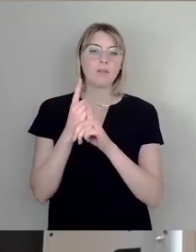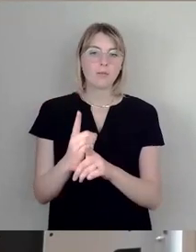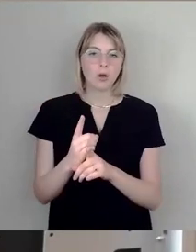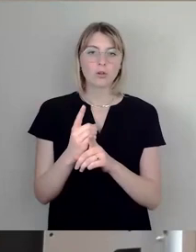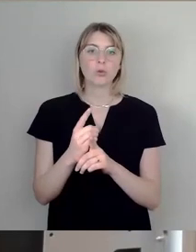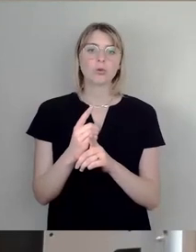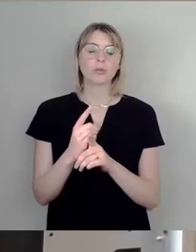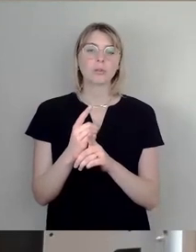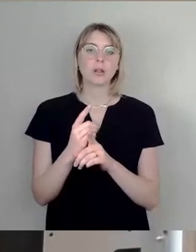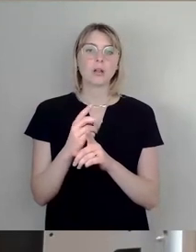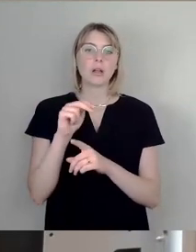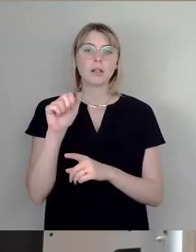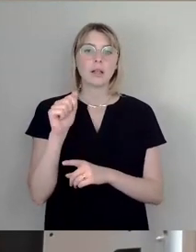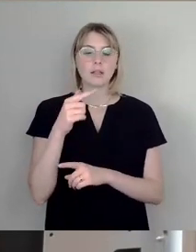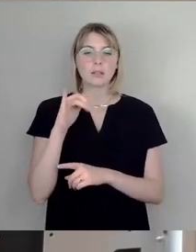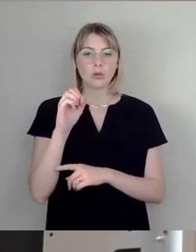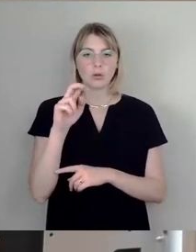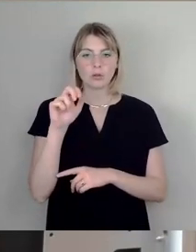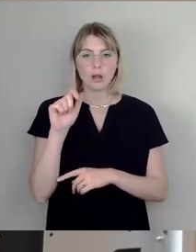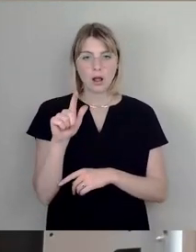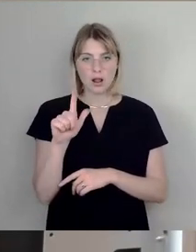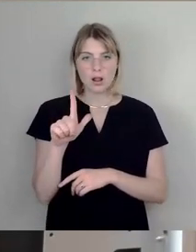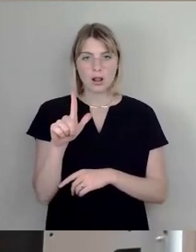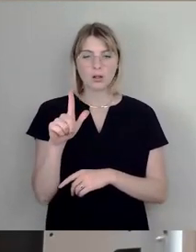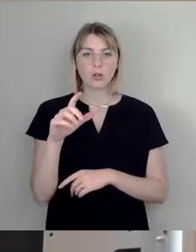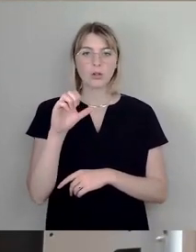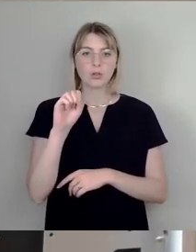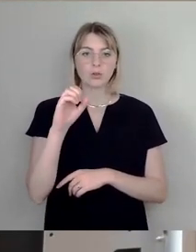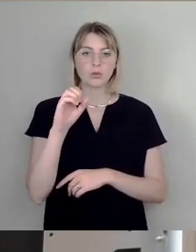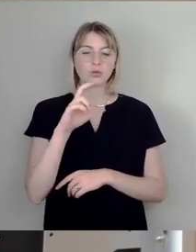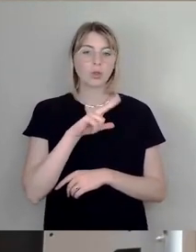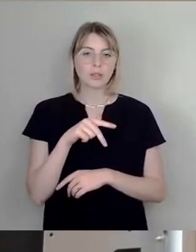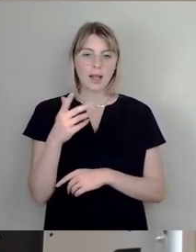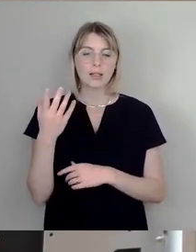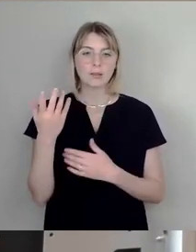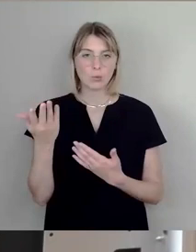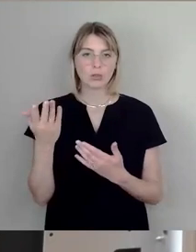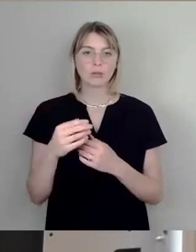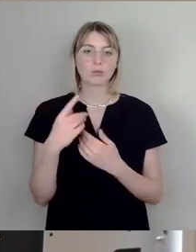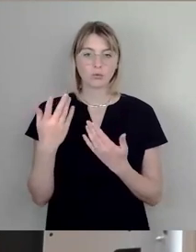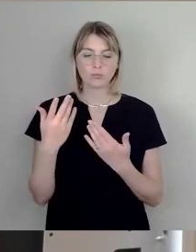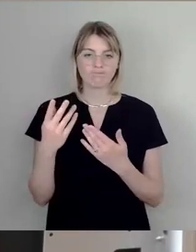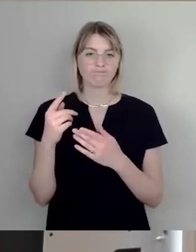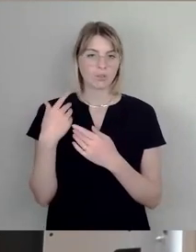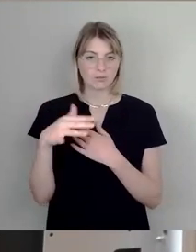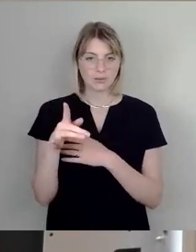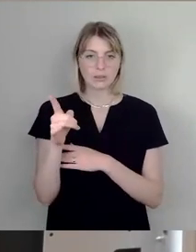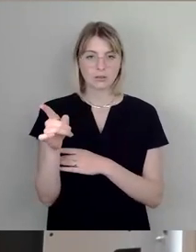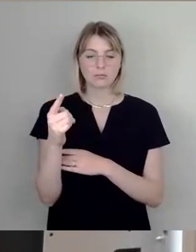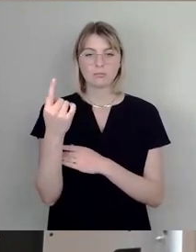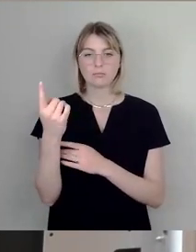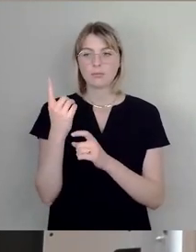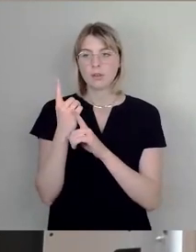eine dreifach Verfolgte. Sie ist als Jüdin, als Kommunistin und als entartete Künstlerin verfolgt worden. Der